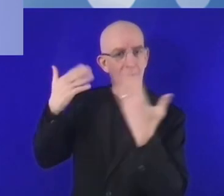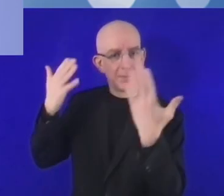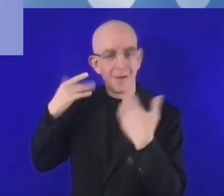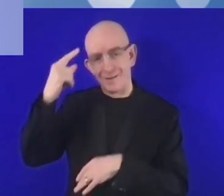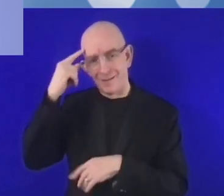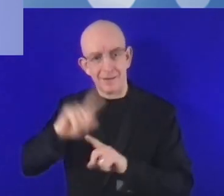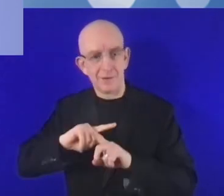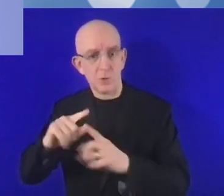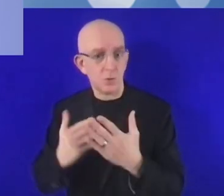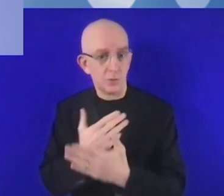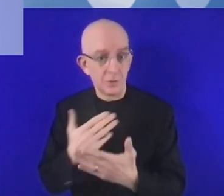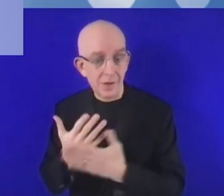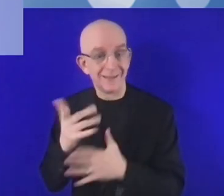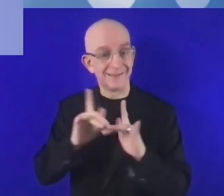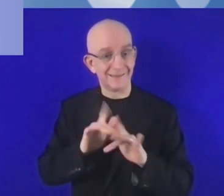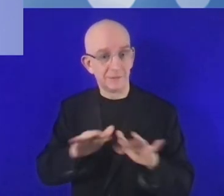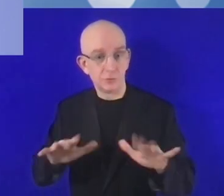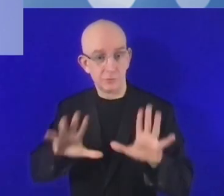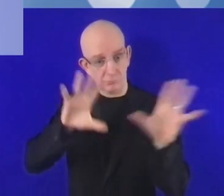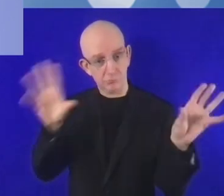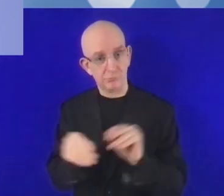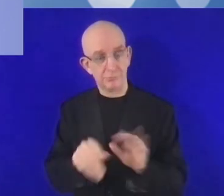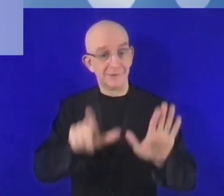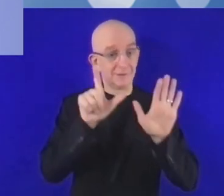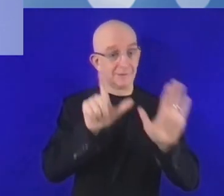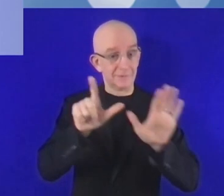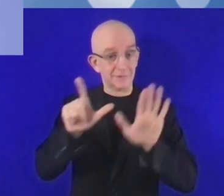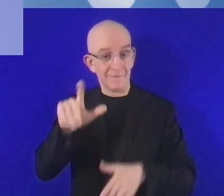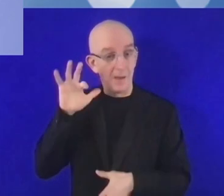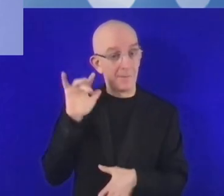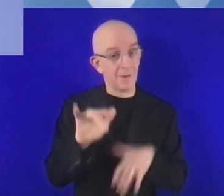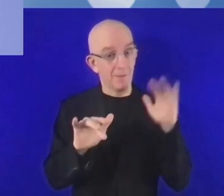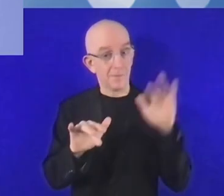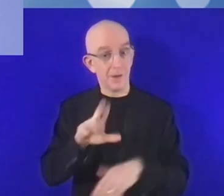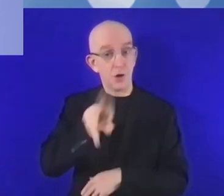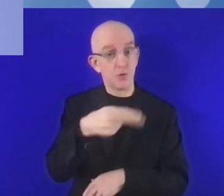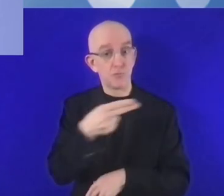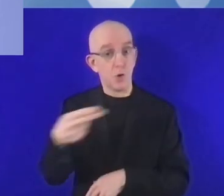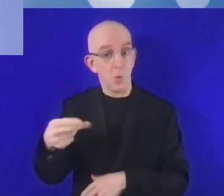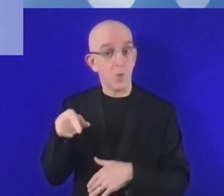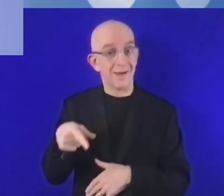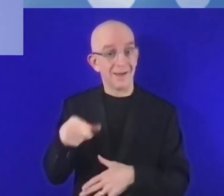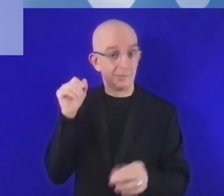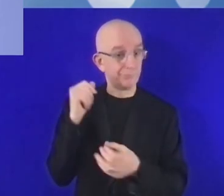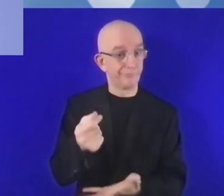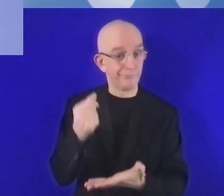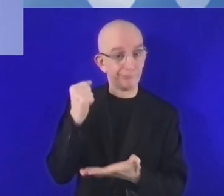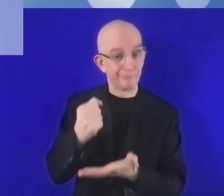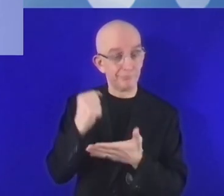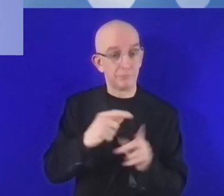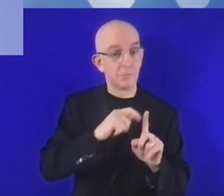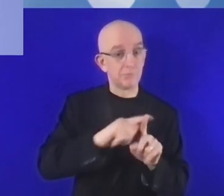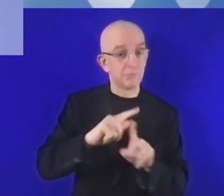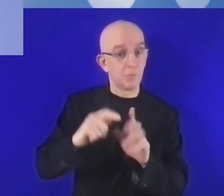وأيضاً العالم الرقمنى، وحلول متعلقة بتغيرات